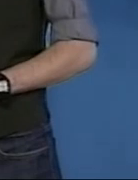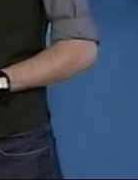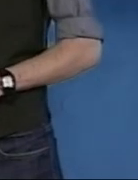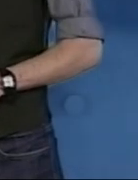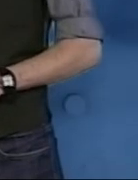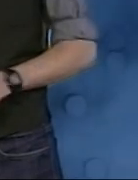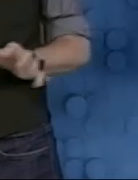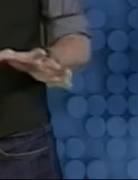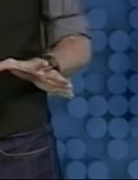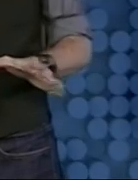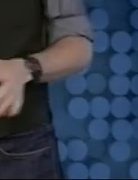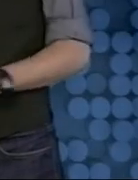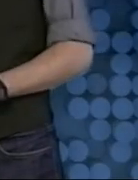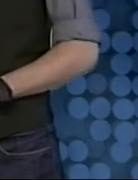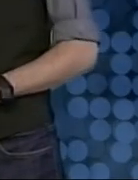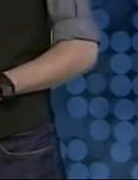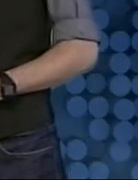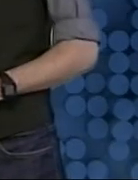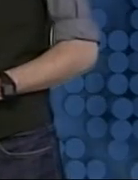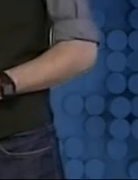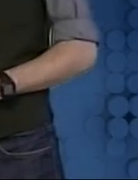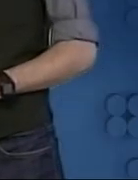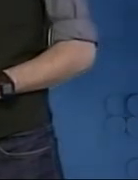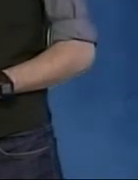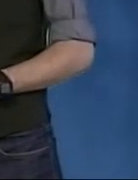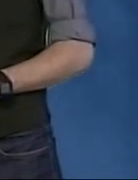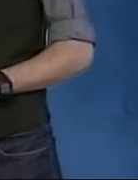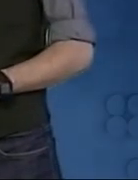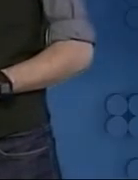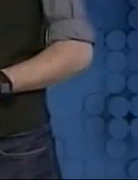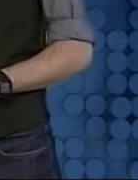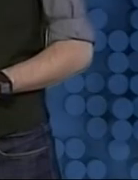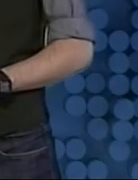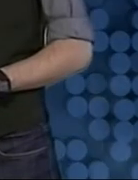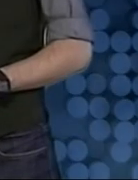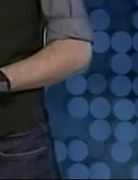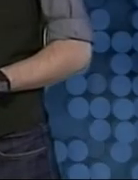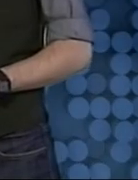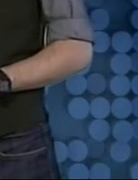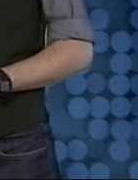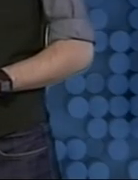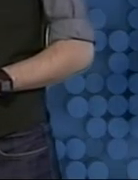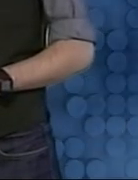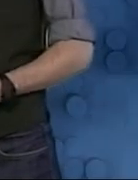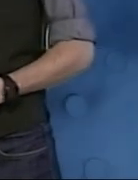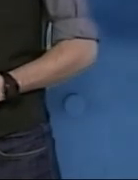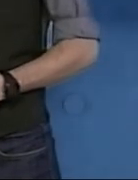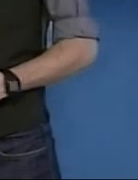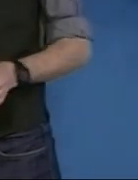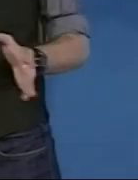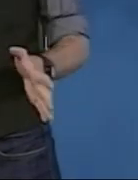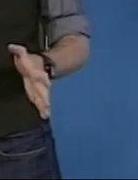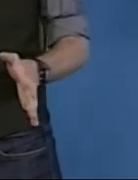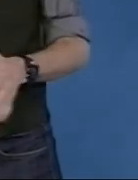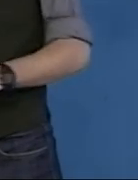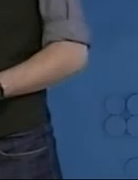коливатиметься від 15 до 20 градусів, а в день – від 27 до 32 градусів. По місту температура вночі становитиме 17